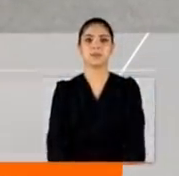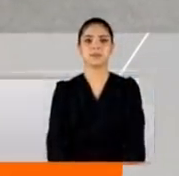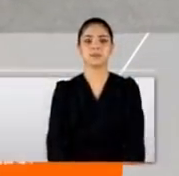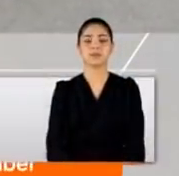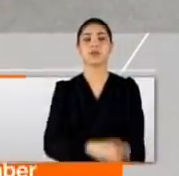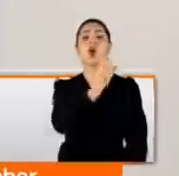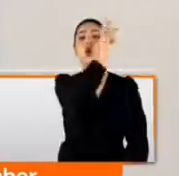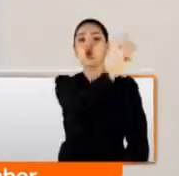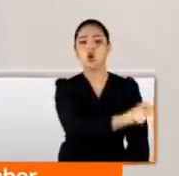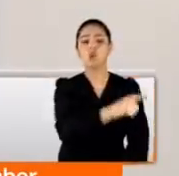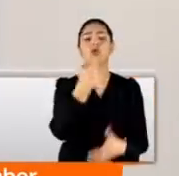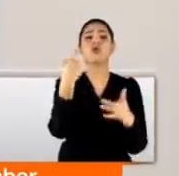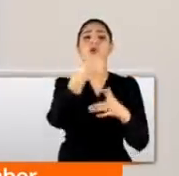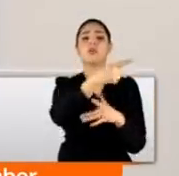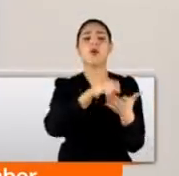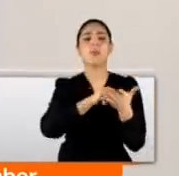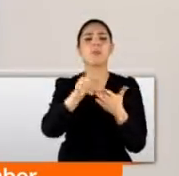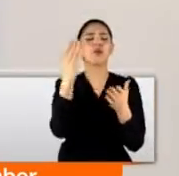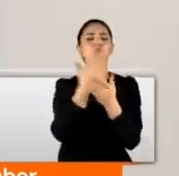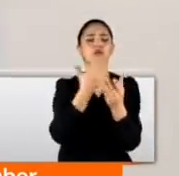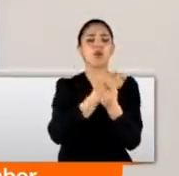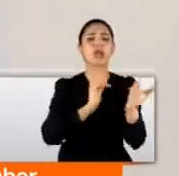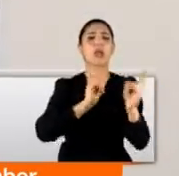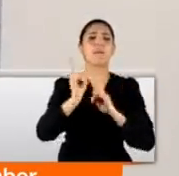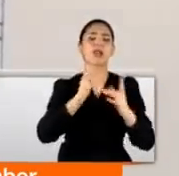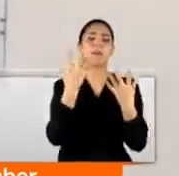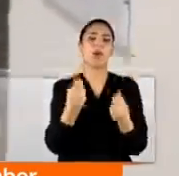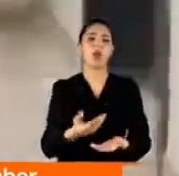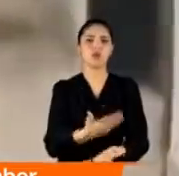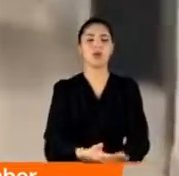Ümit Can Uygundu adına açılan tüm dosyalardan yargılanacak.